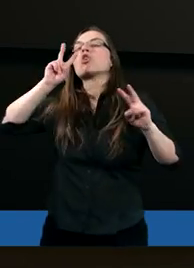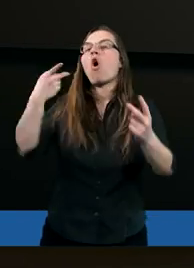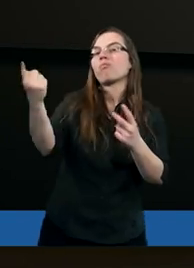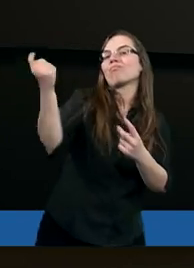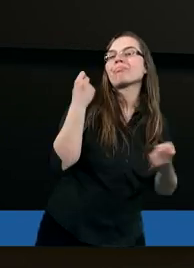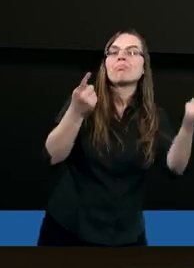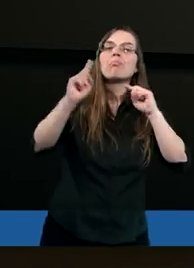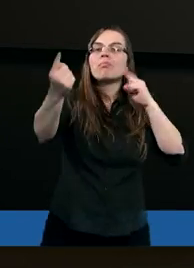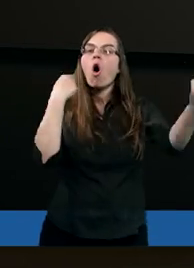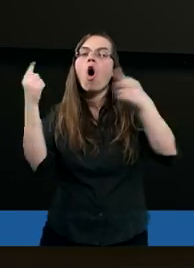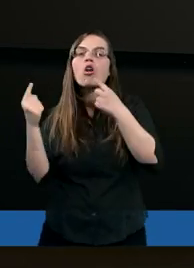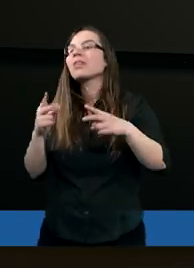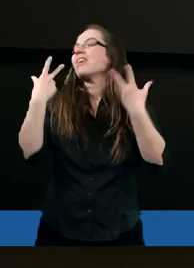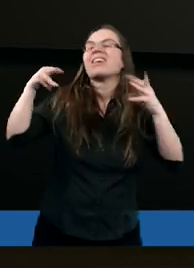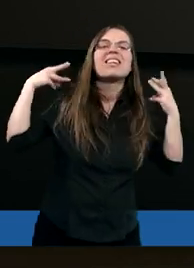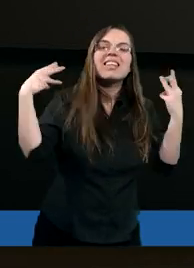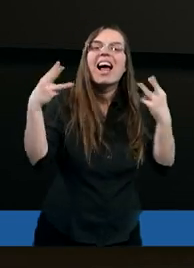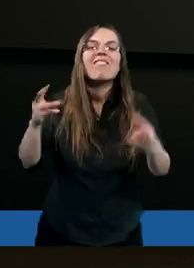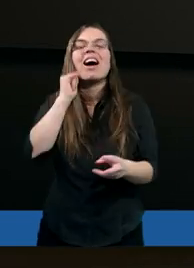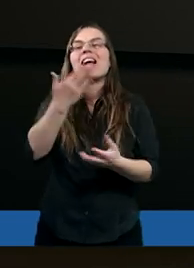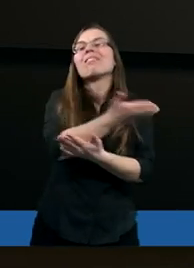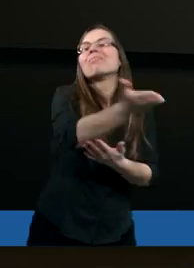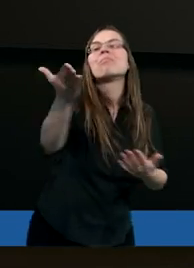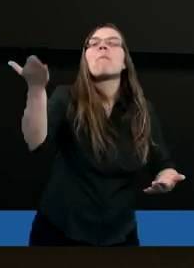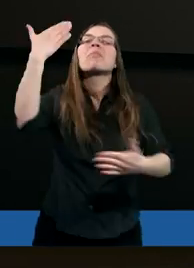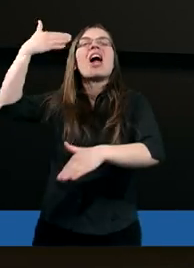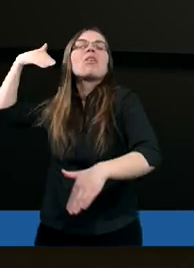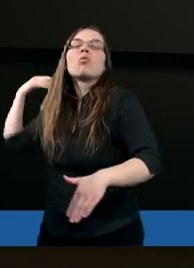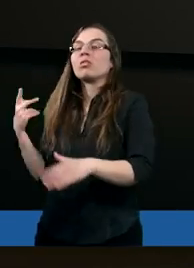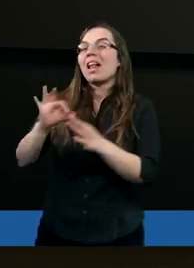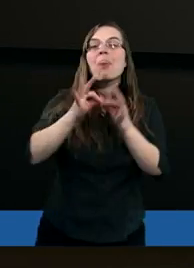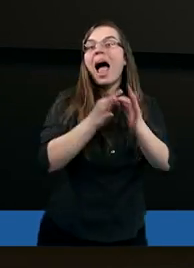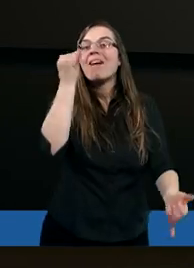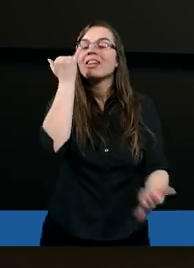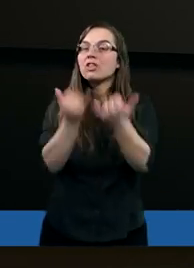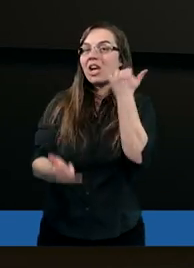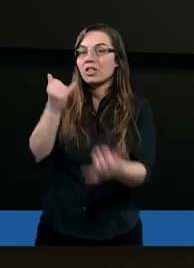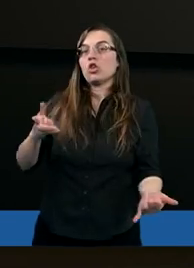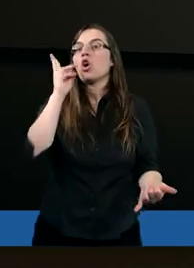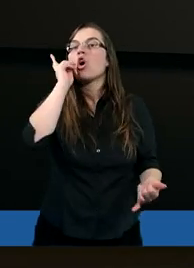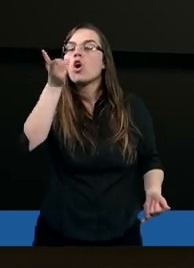wywodzimy, nieważne jaka była nasza przeszłość, nawet jeżeli ktoś w